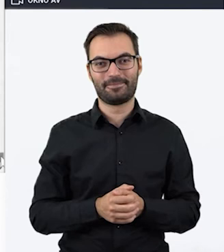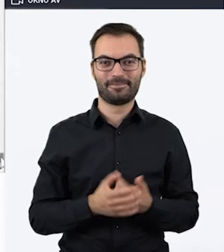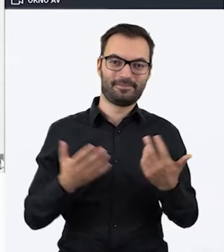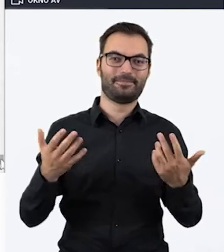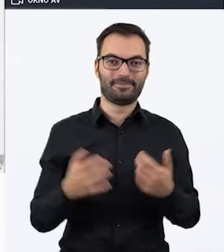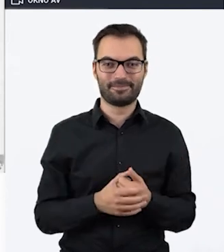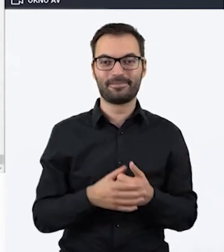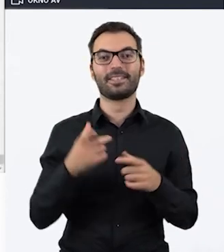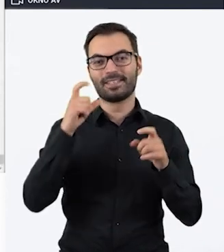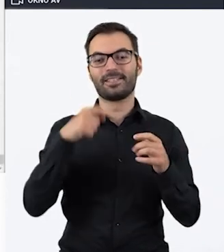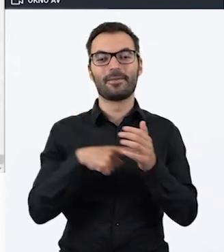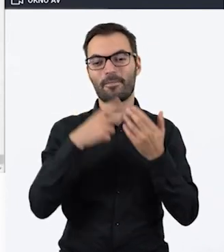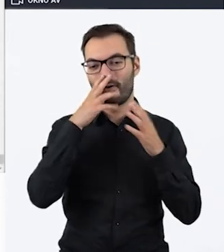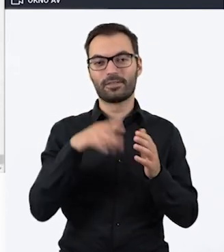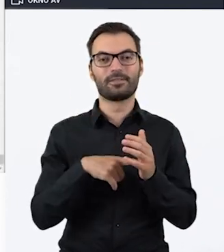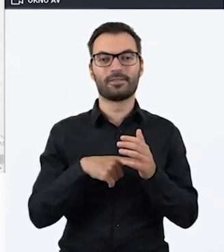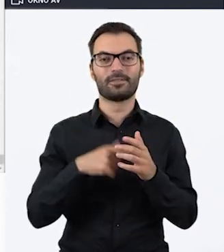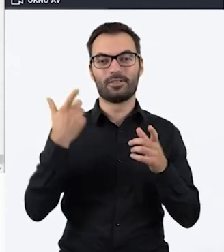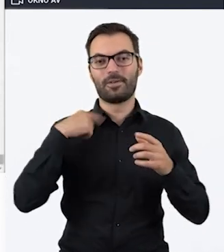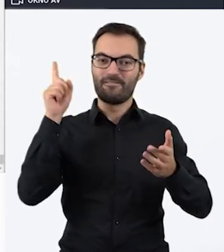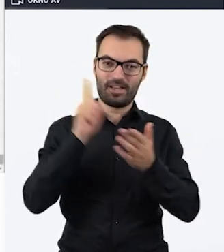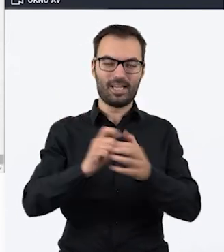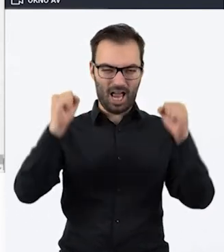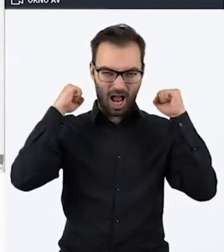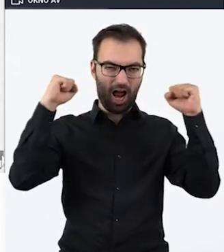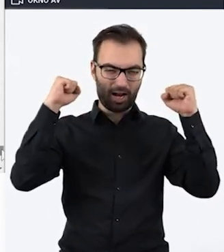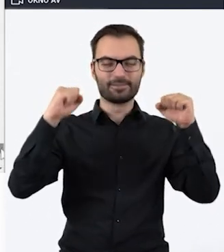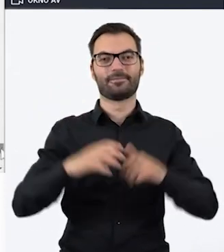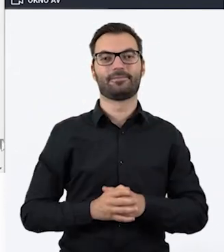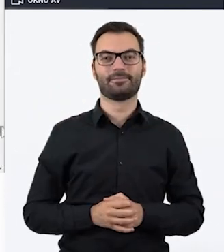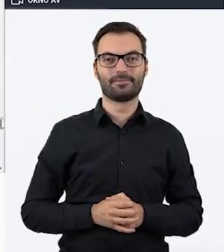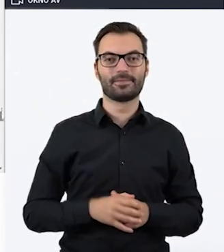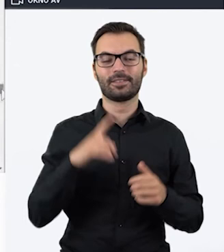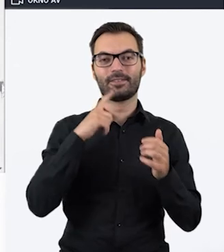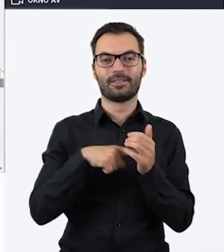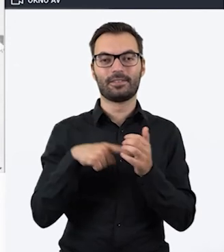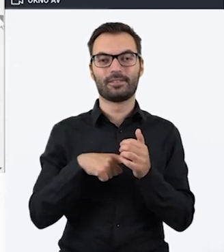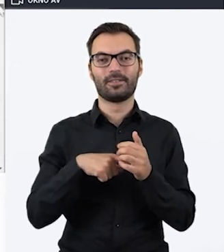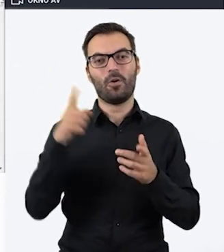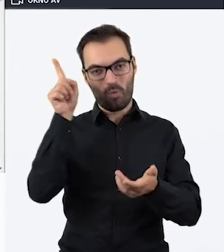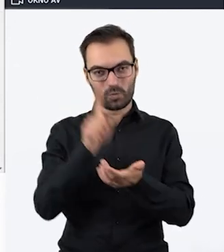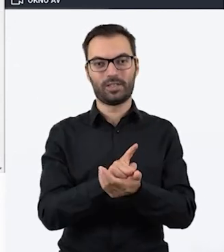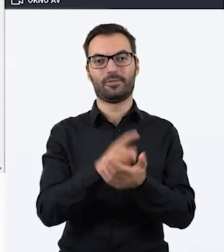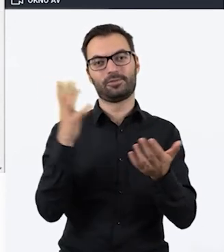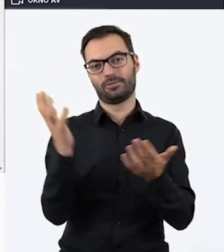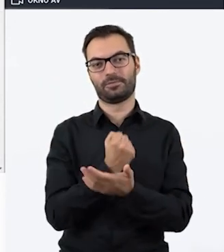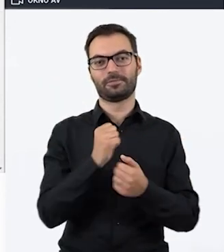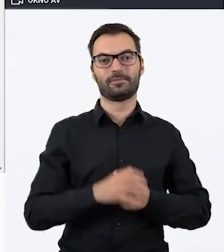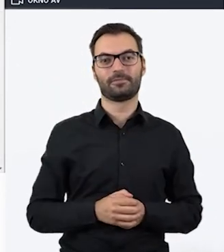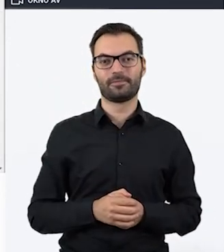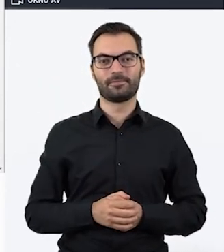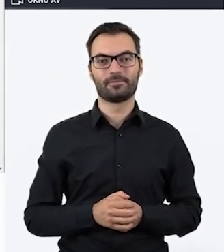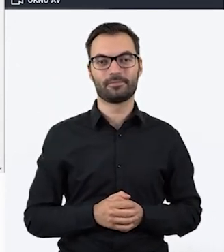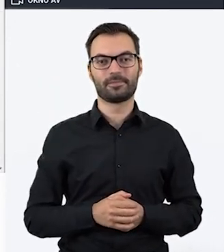które przedstawia osobę taką wygraną, której właśnie się udało coś zdobyć. To teraz